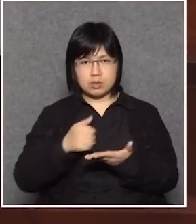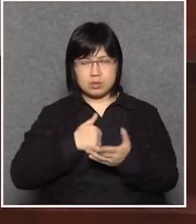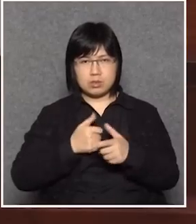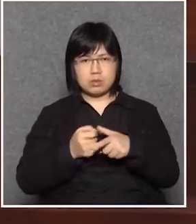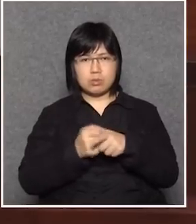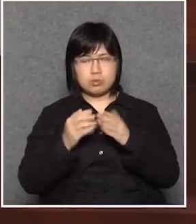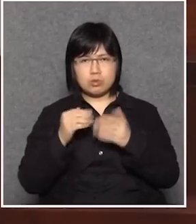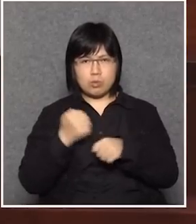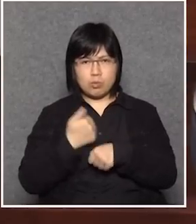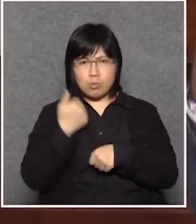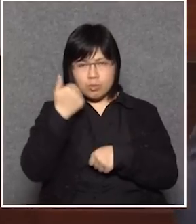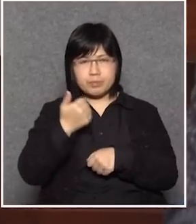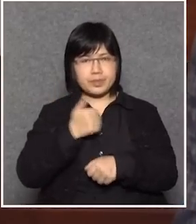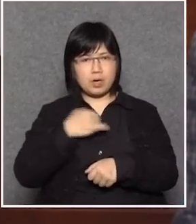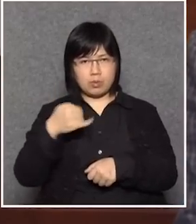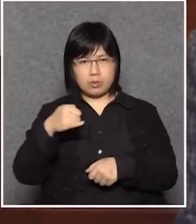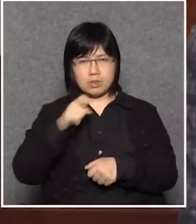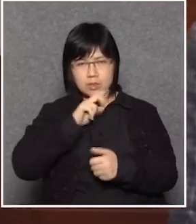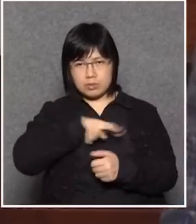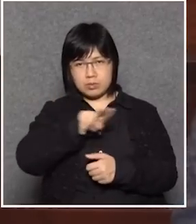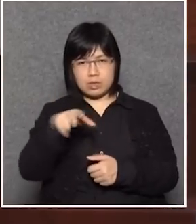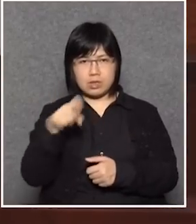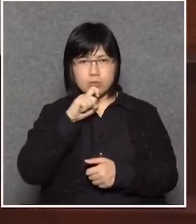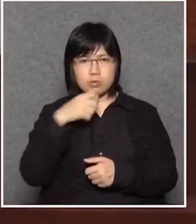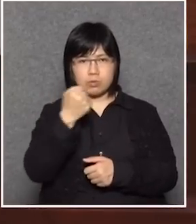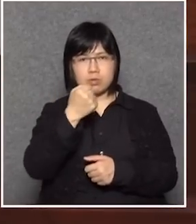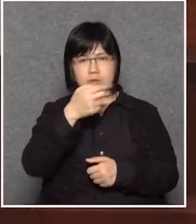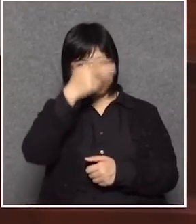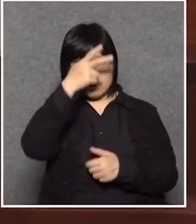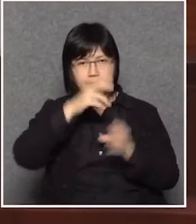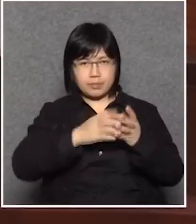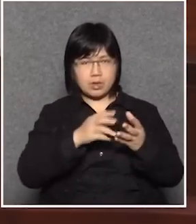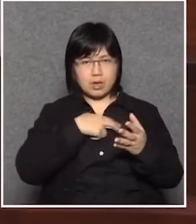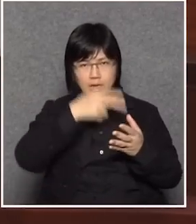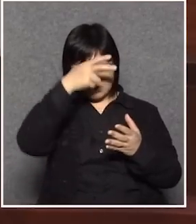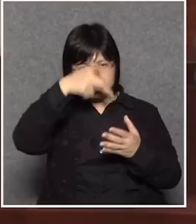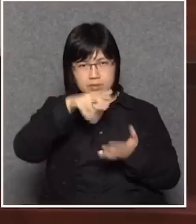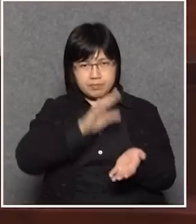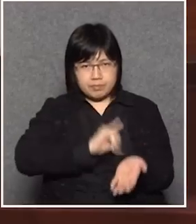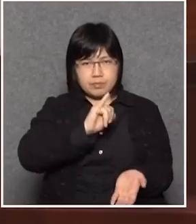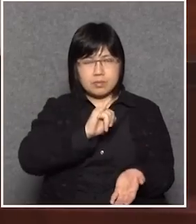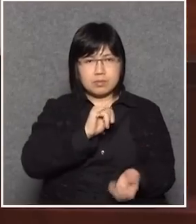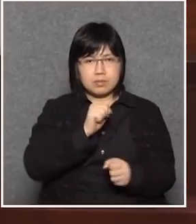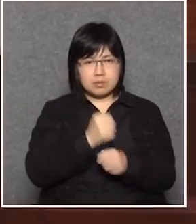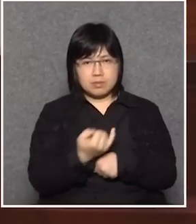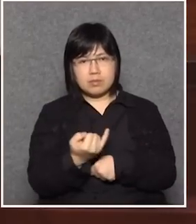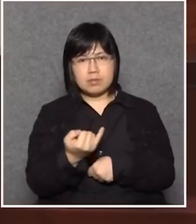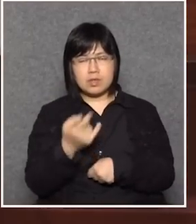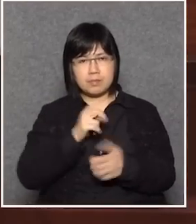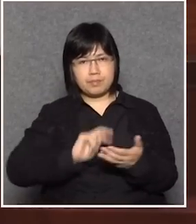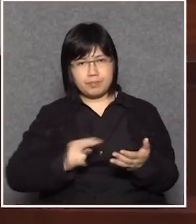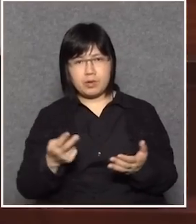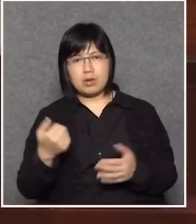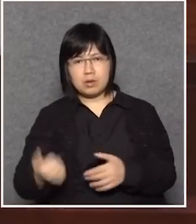吧他是有調查權的他對政府部門的行政失當他是可以糾正他的